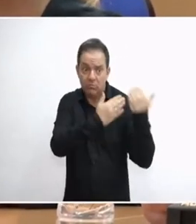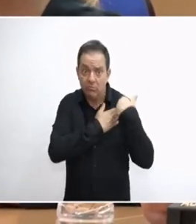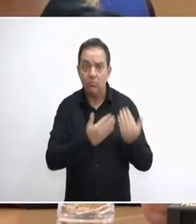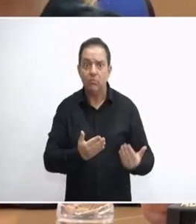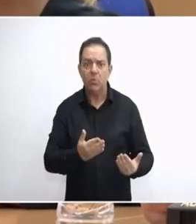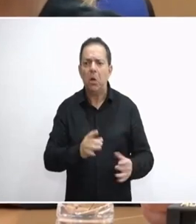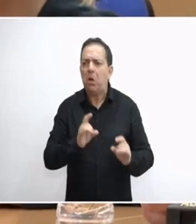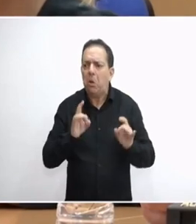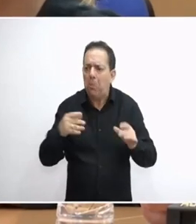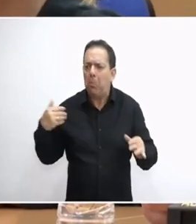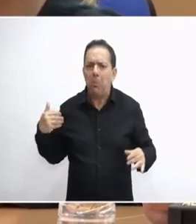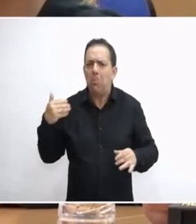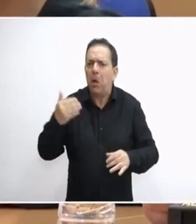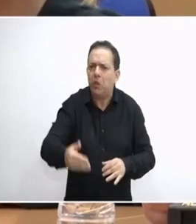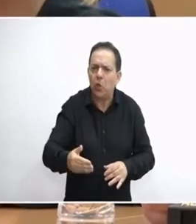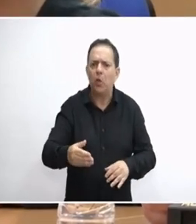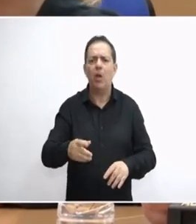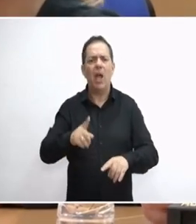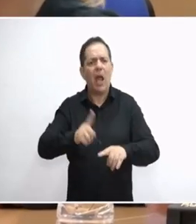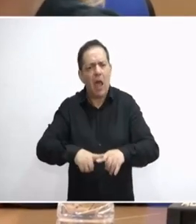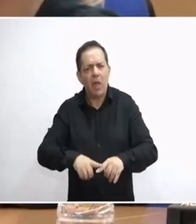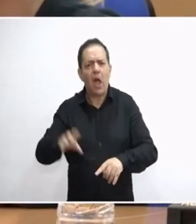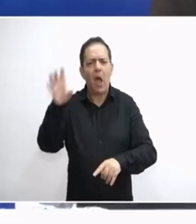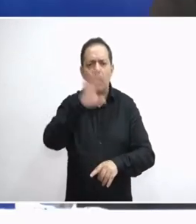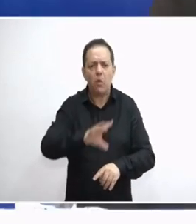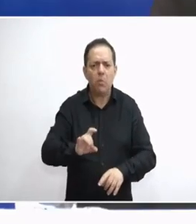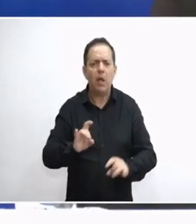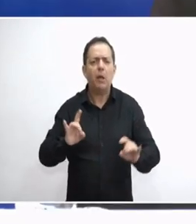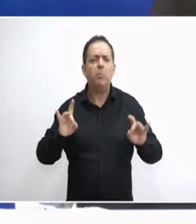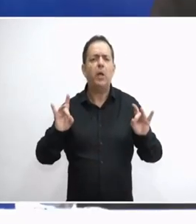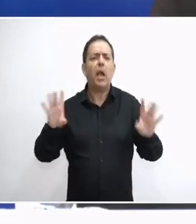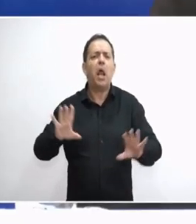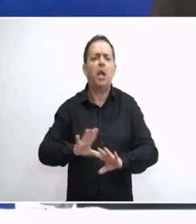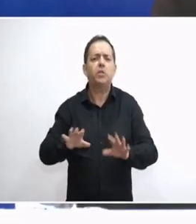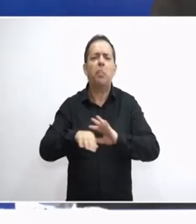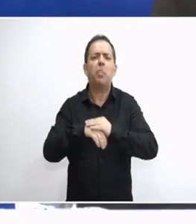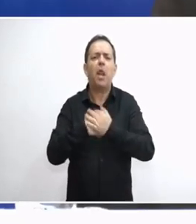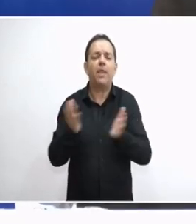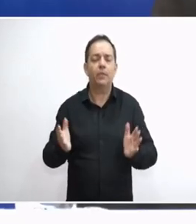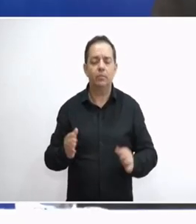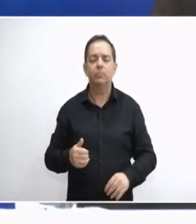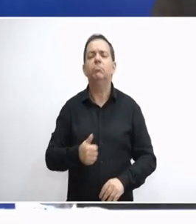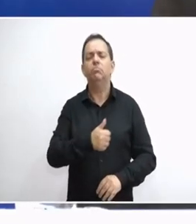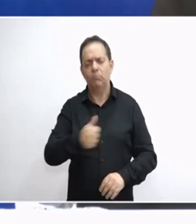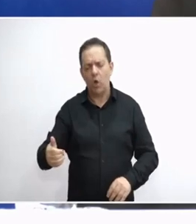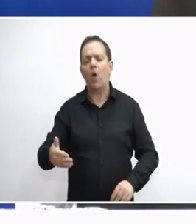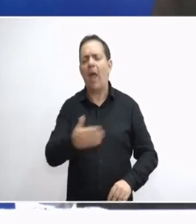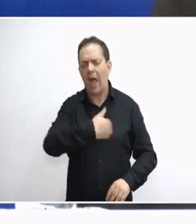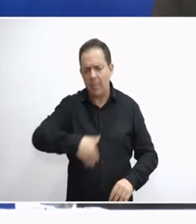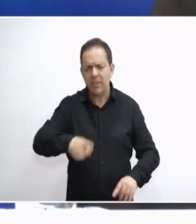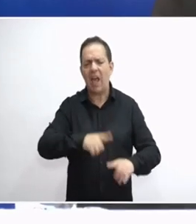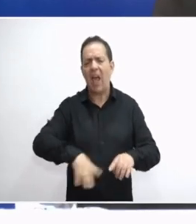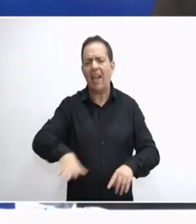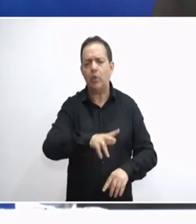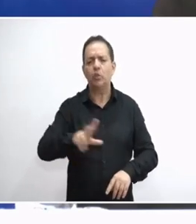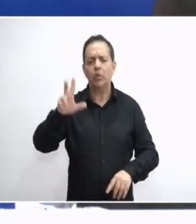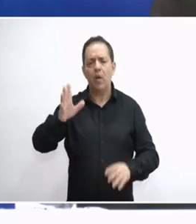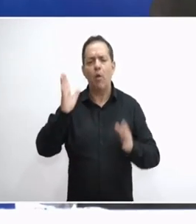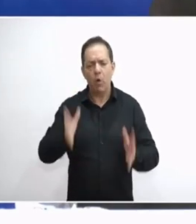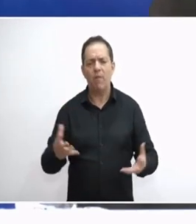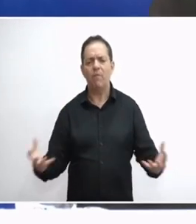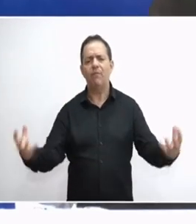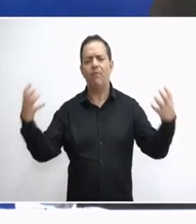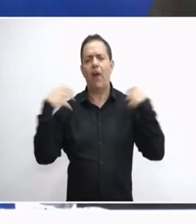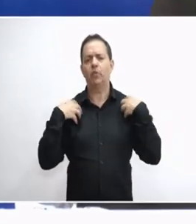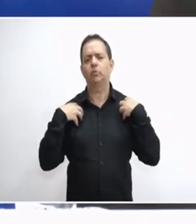τώρα δεν έχει ασχοληθεί κανένας στην ελληνική και ευρωπαϊκή επικράτεια. Θα απαντήσω λακωνικά. Μόνο η Ελλήνιο Συνέλευση μπορεί να σηκώσει αυτό το βάρος.